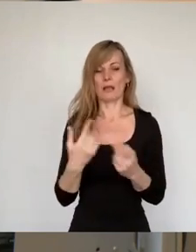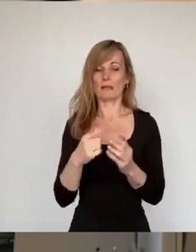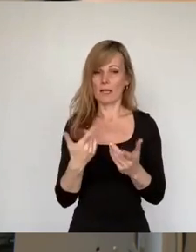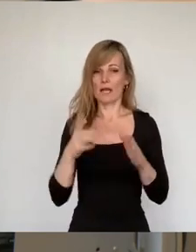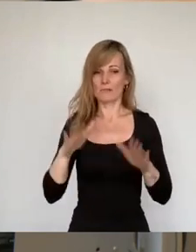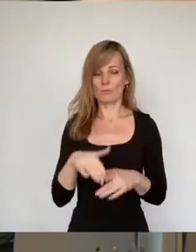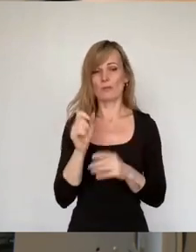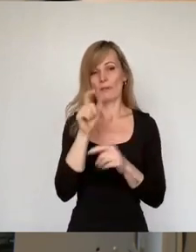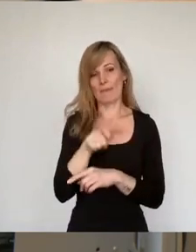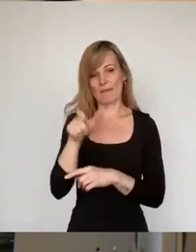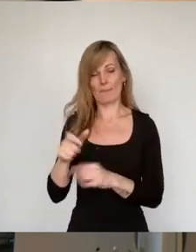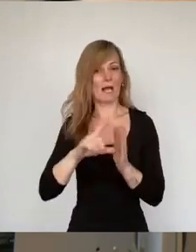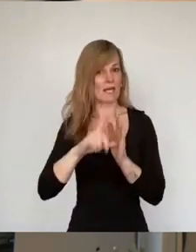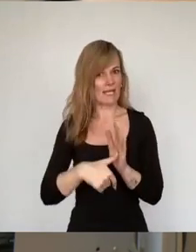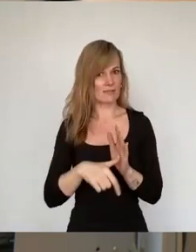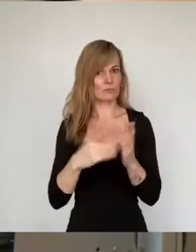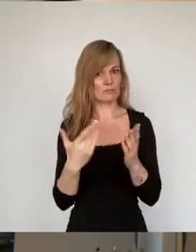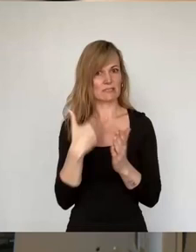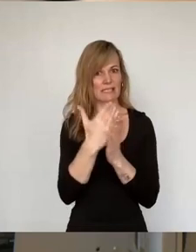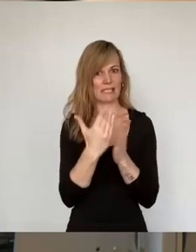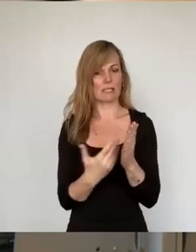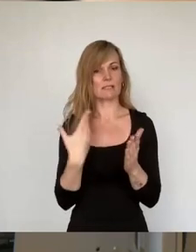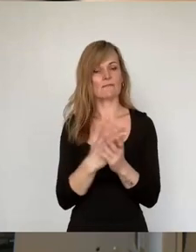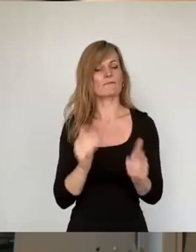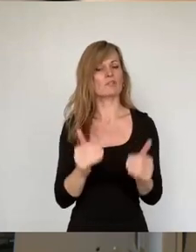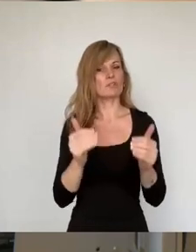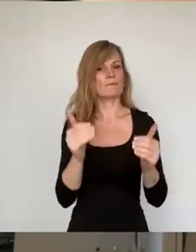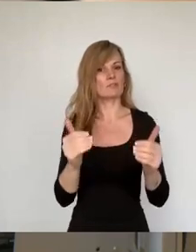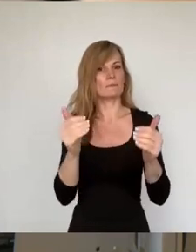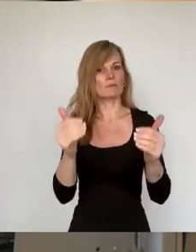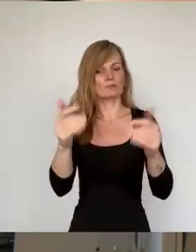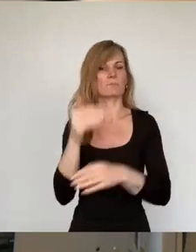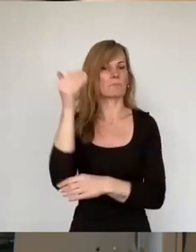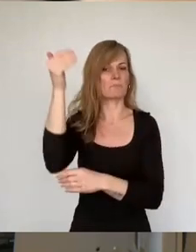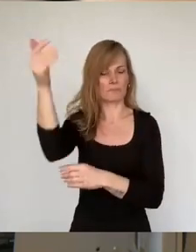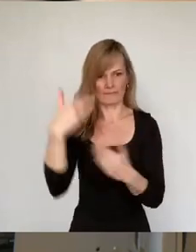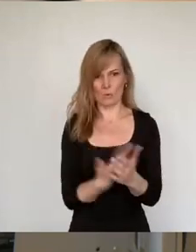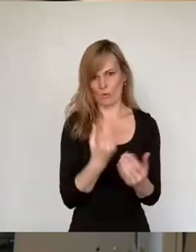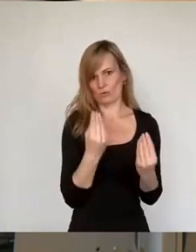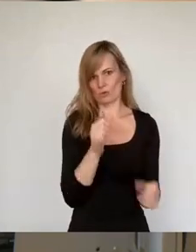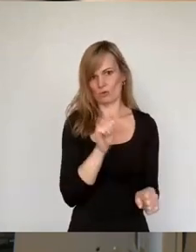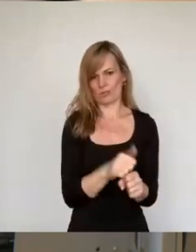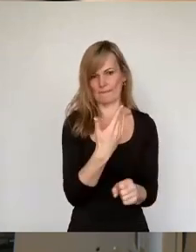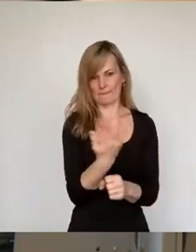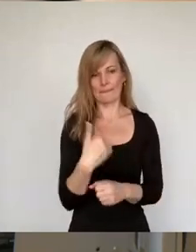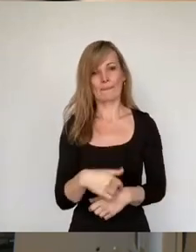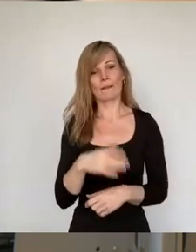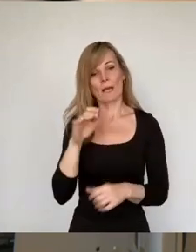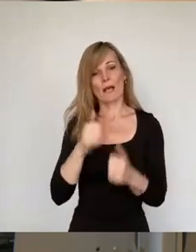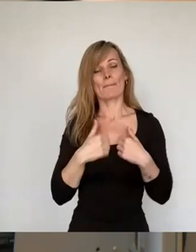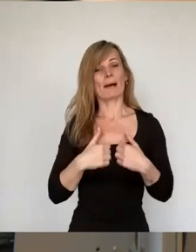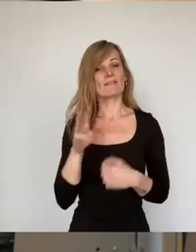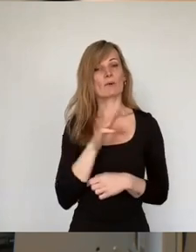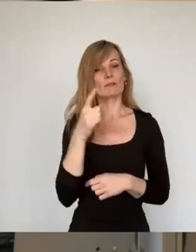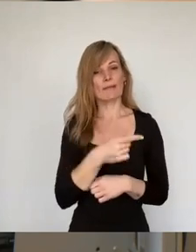Verschiebebahnhof angekommen. Das derzeit noch grün-schwarze Baden-Württemberg will jetzt möglicherweise sogar